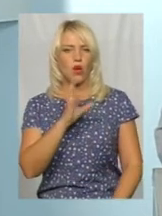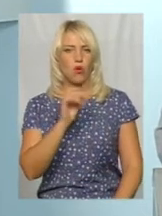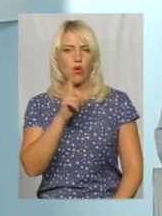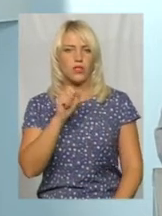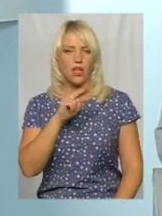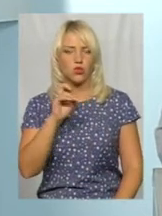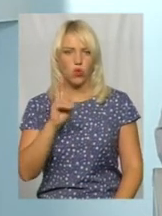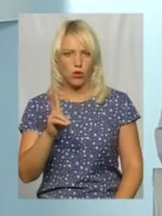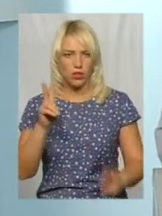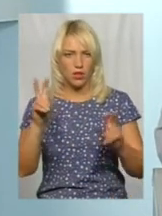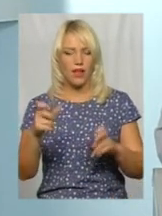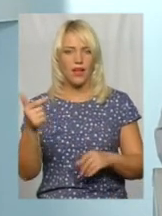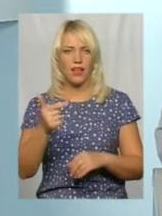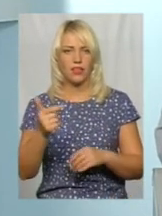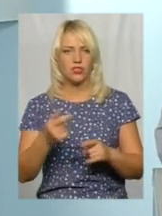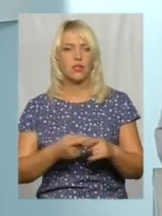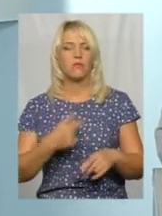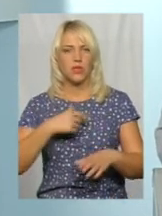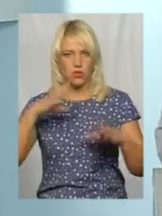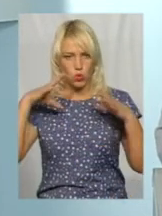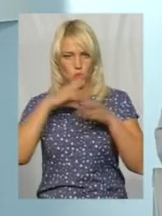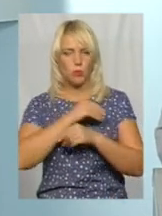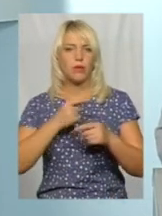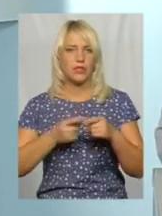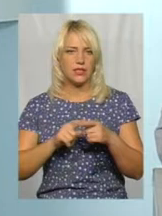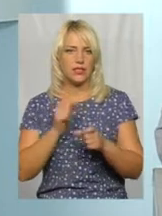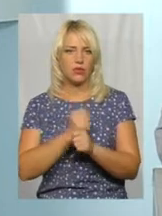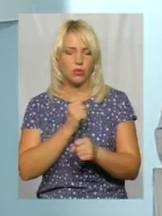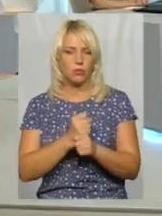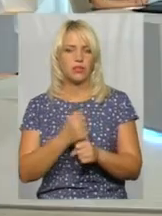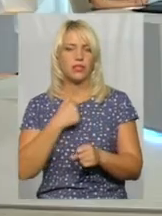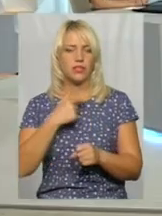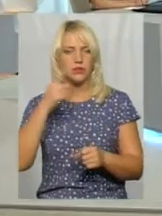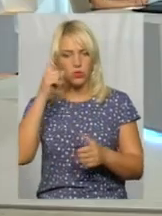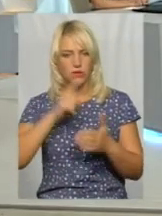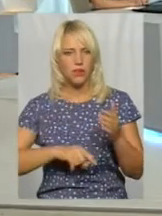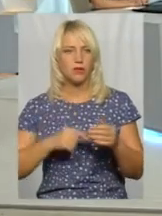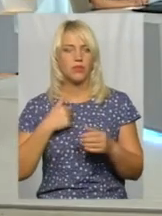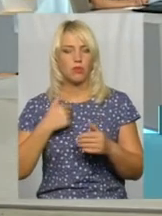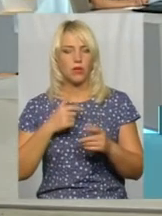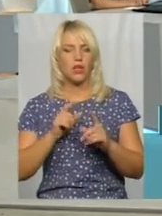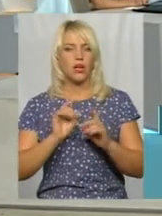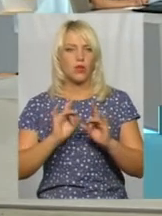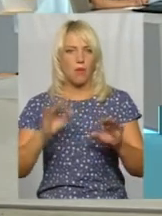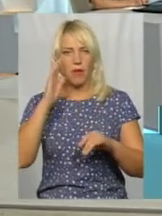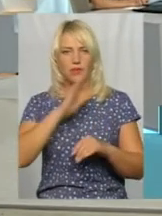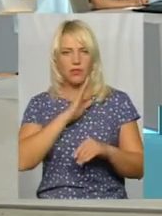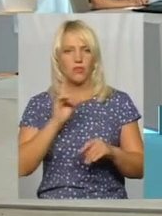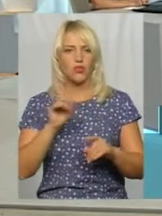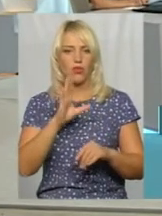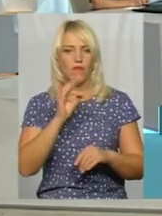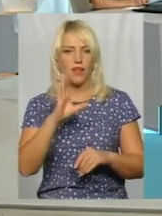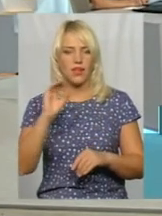зуміли його зараз процедурно все провести, і сподіваємось, хочу донести до відома батьків, що у вересні місяці ми таки